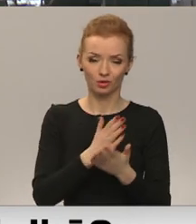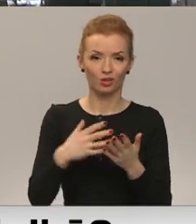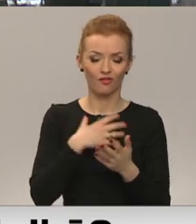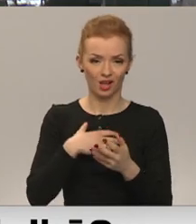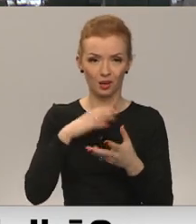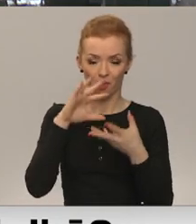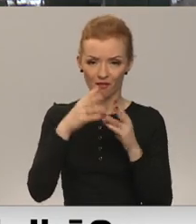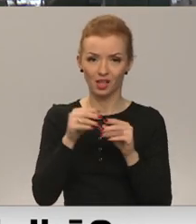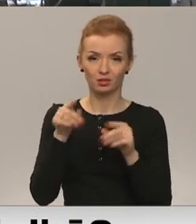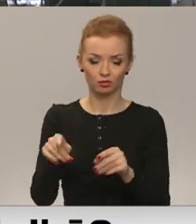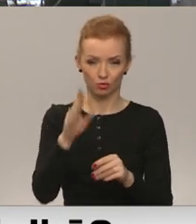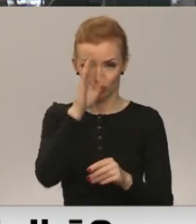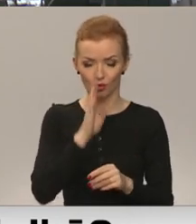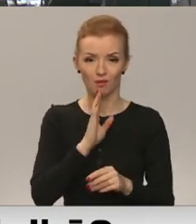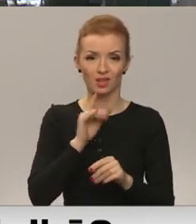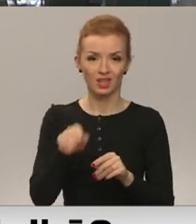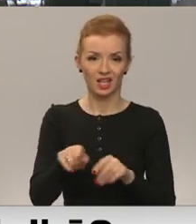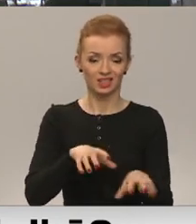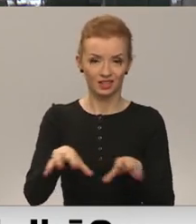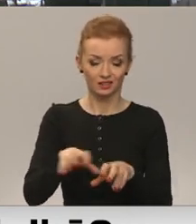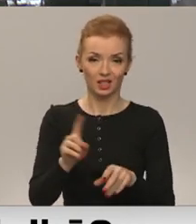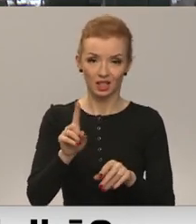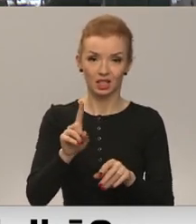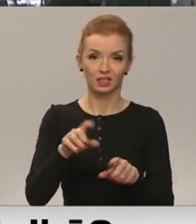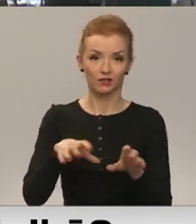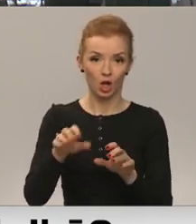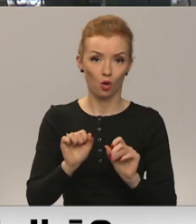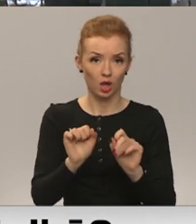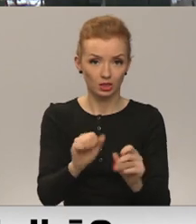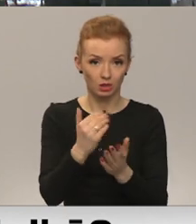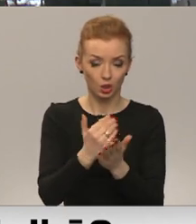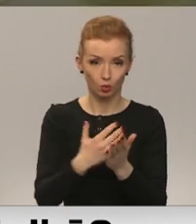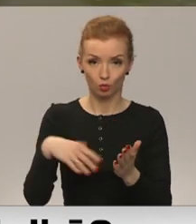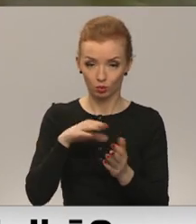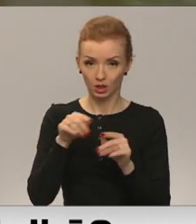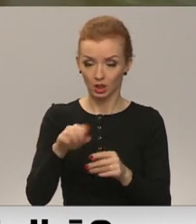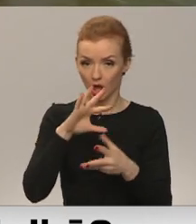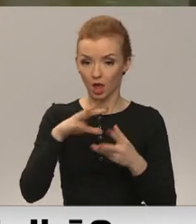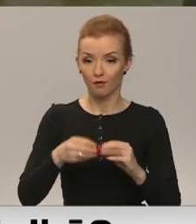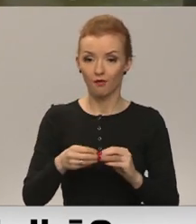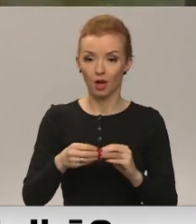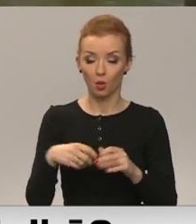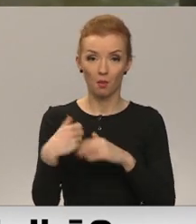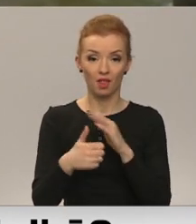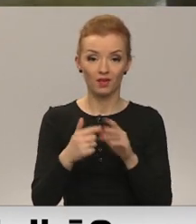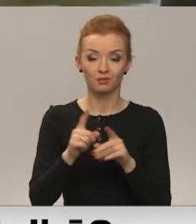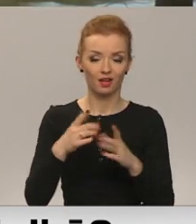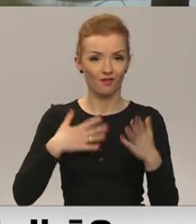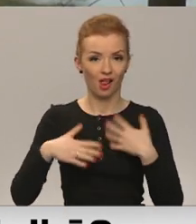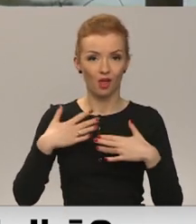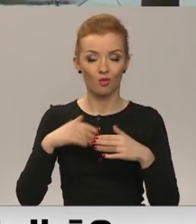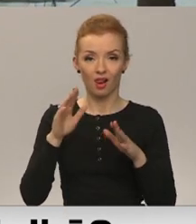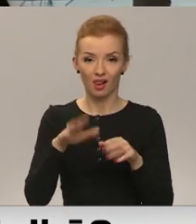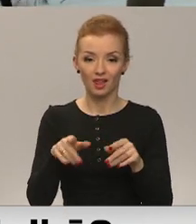jāpievēršās tam nopietni. Tie ir dzīvnieki, ir dzīvnieka aizsardzības likums, kurš mums ir jāievēro. Patvarsmes arī vēlētos, lai tā